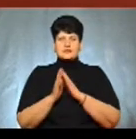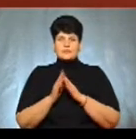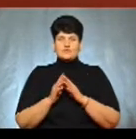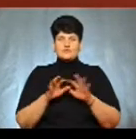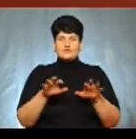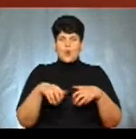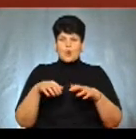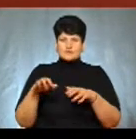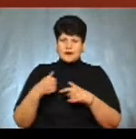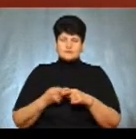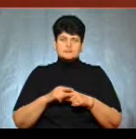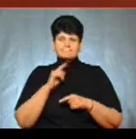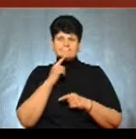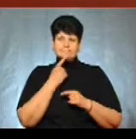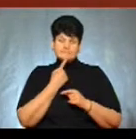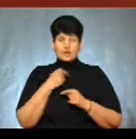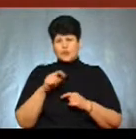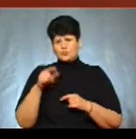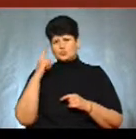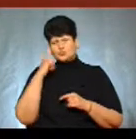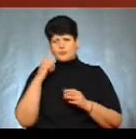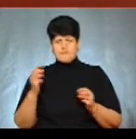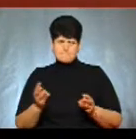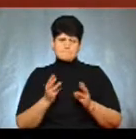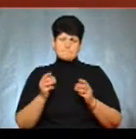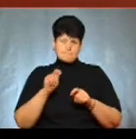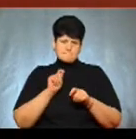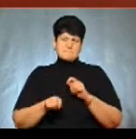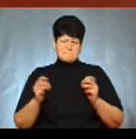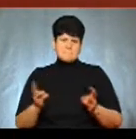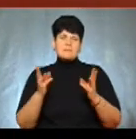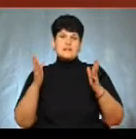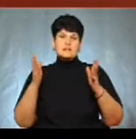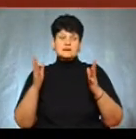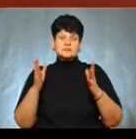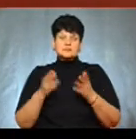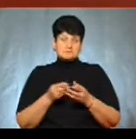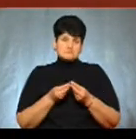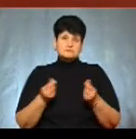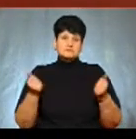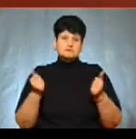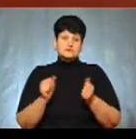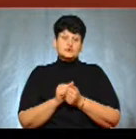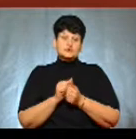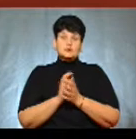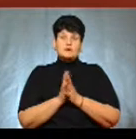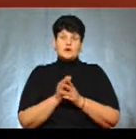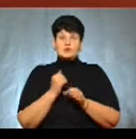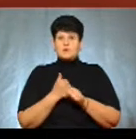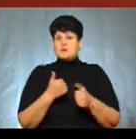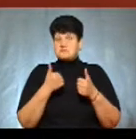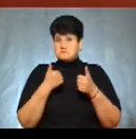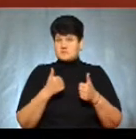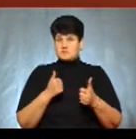енергозатратно, ресурсно затратно. І люди думають, що підпаливши, вони таким чином позбудуться сухостою і зроблять дуже добре, бо